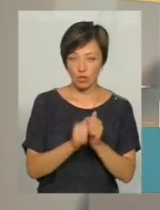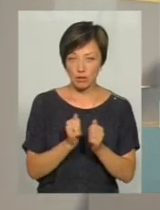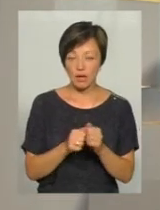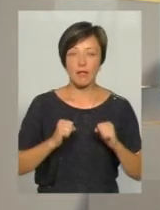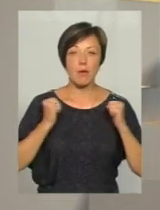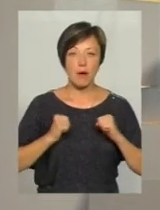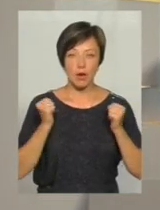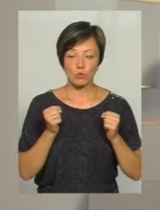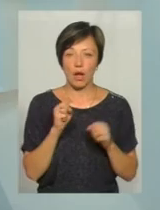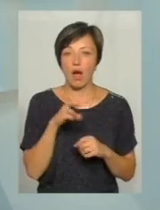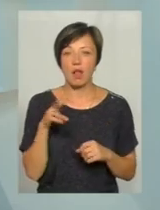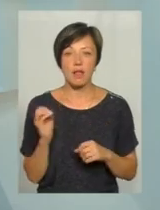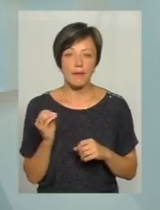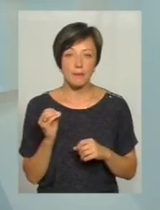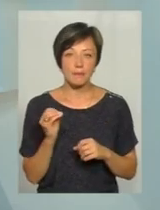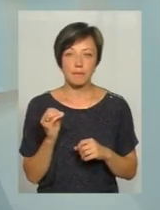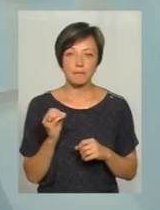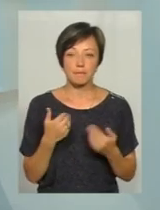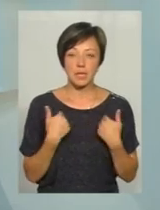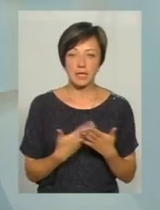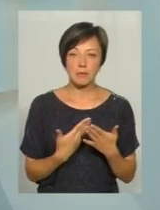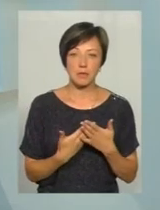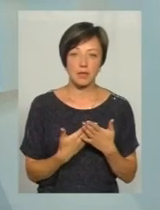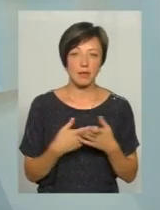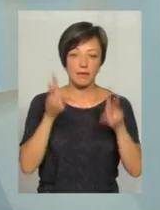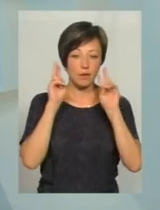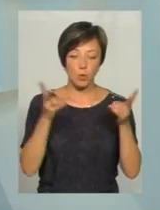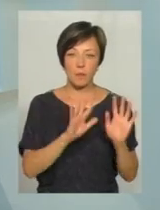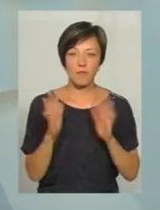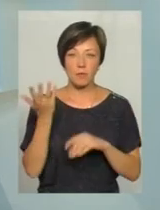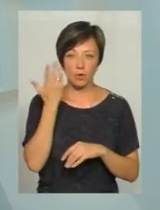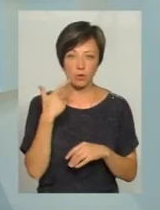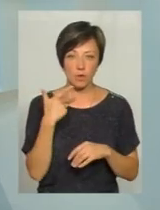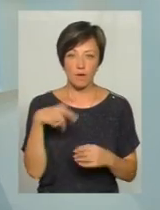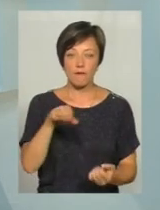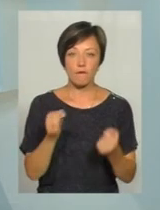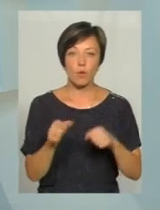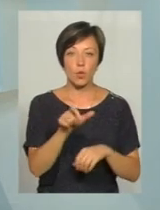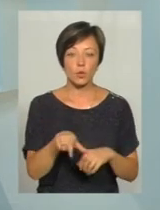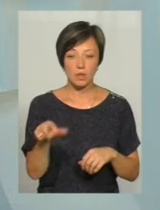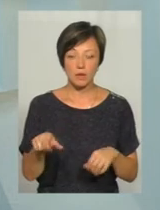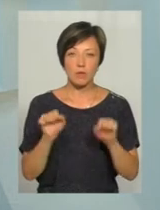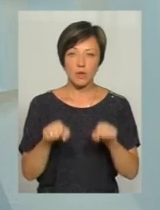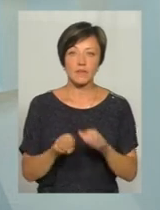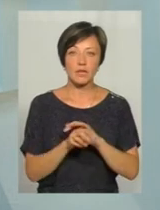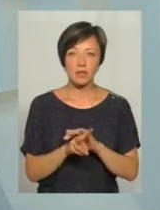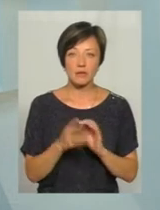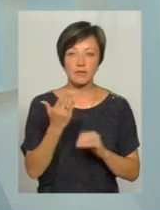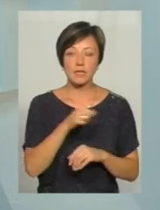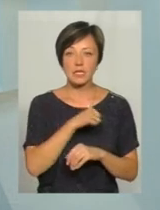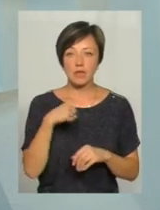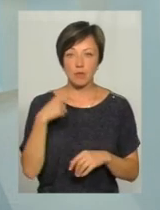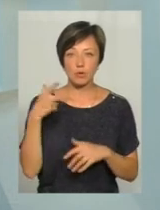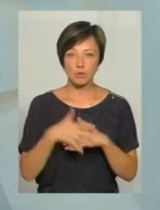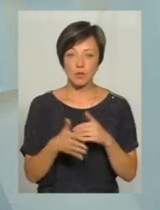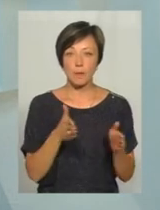Намагаються втекти, але мені, наприклад, невідомі випадки, коли в пішому водії все ж таки могли втекти, тому що ви самі розумієте,